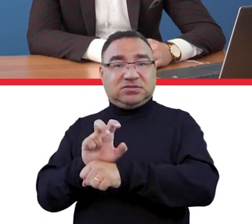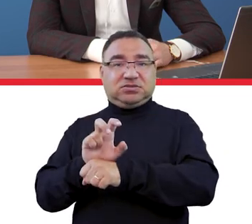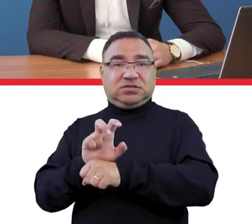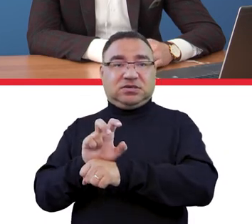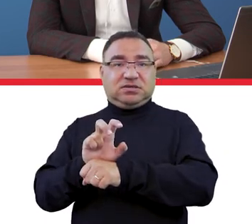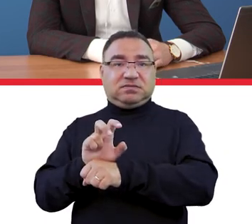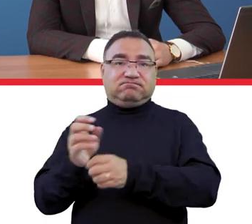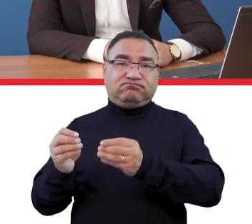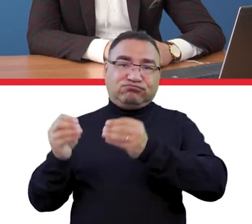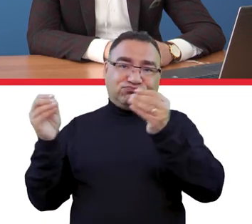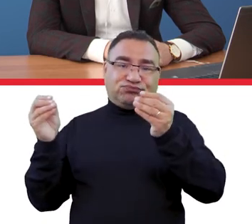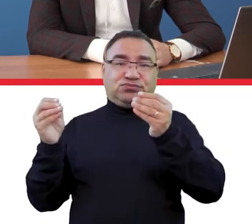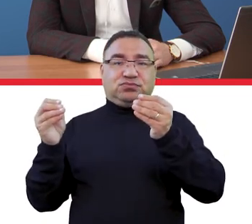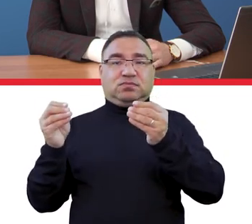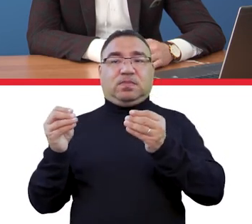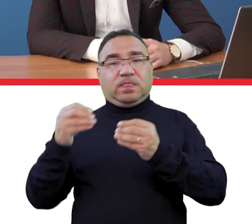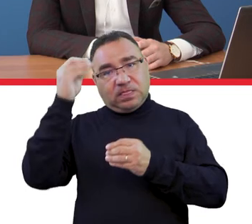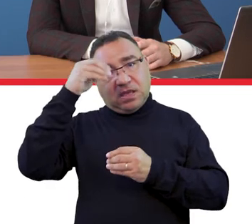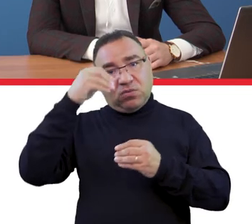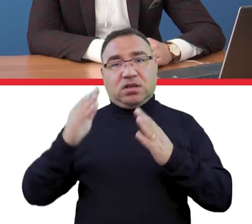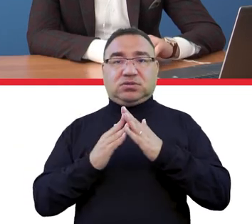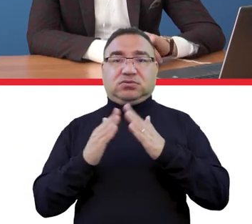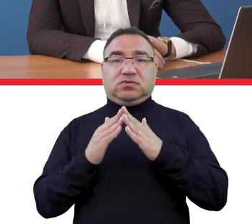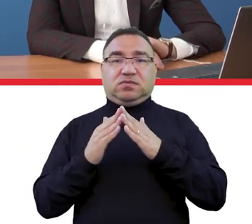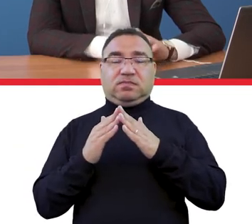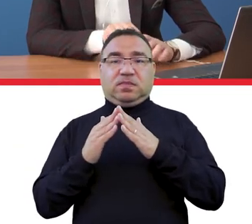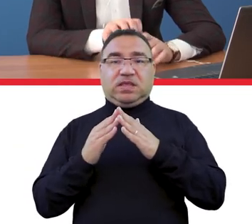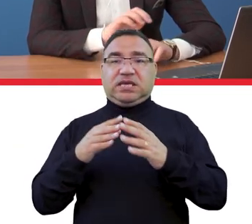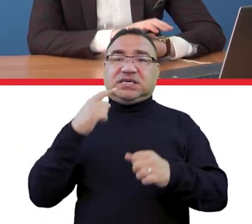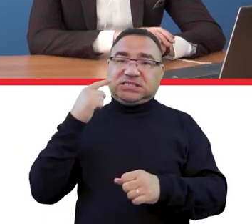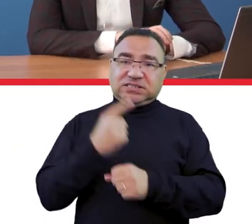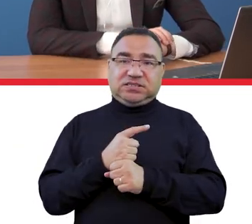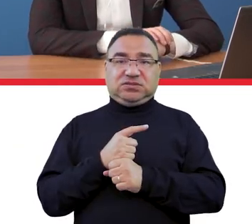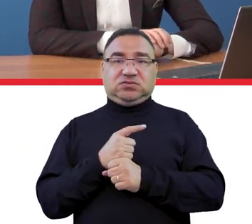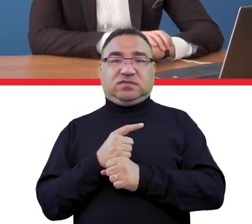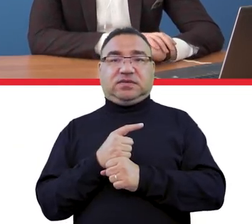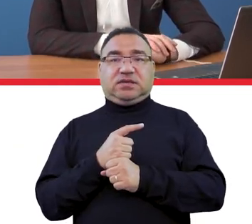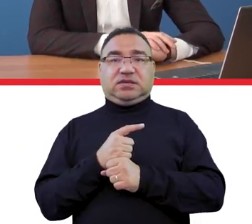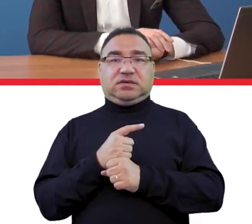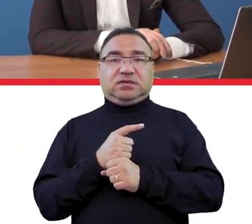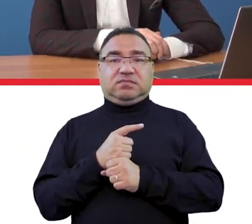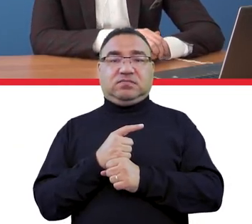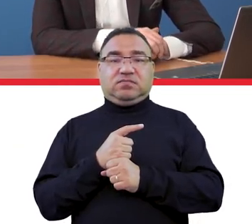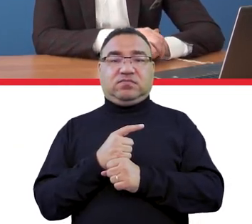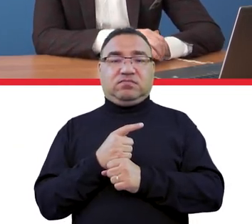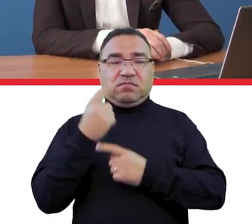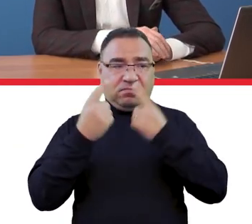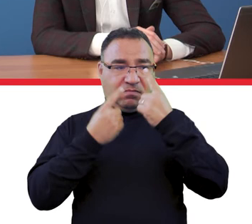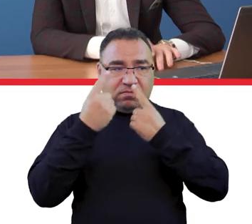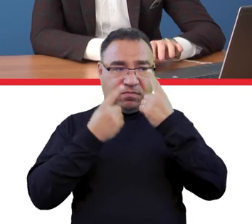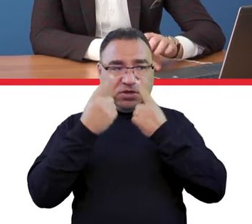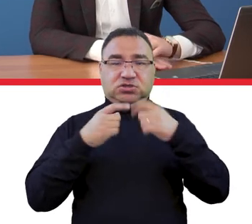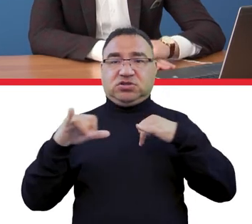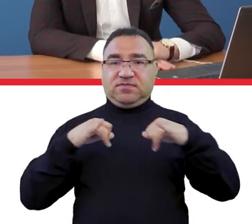kształcenia na odległość, to zdecydowanie sądzę, że